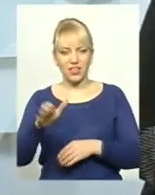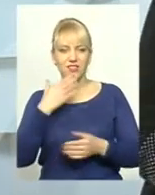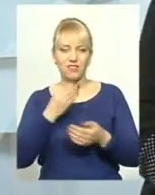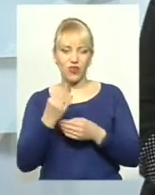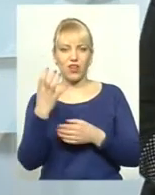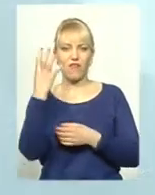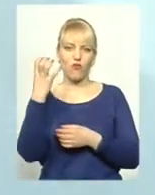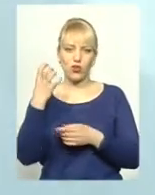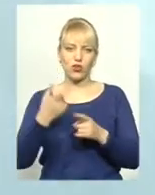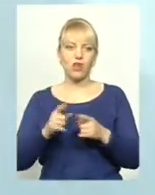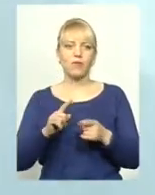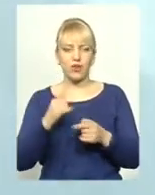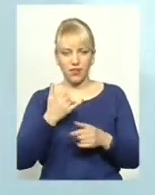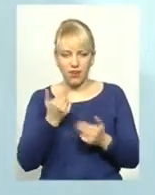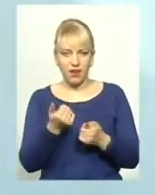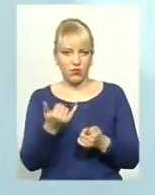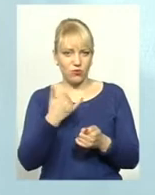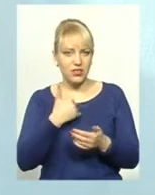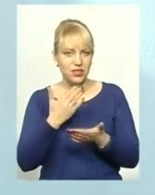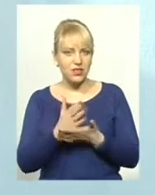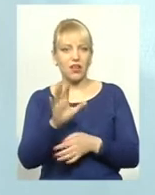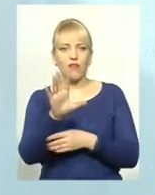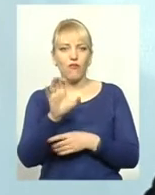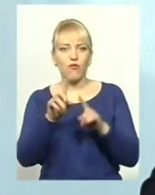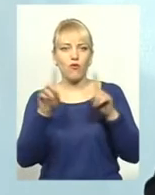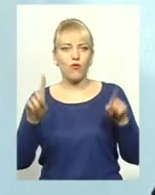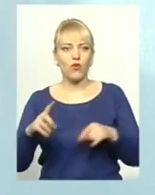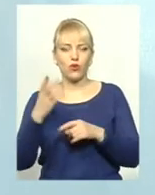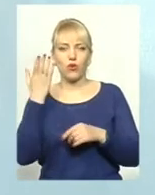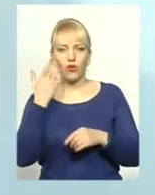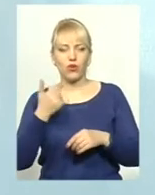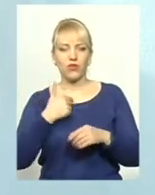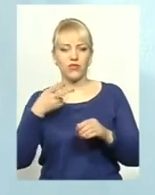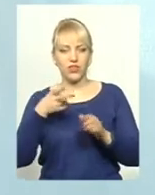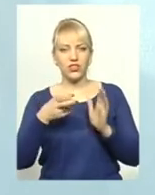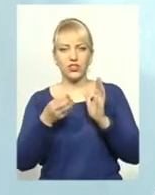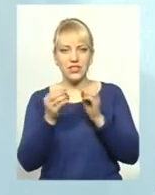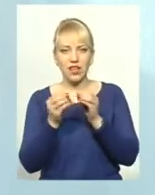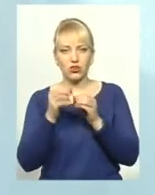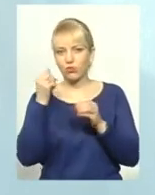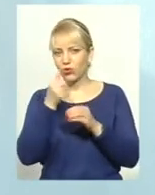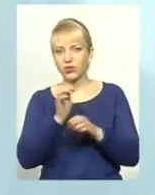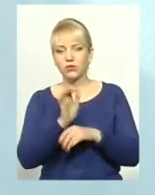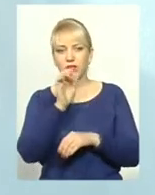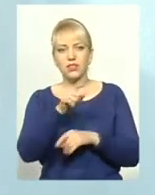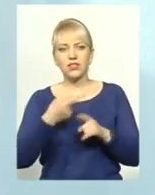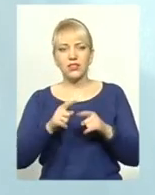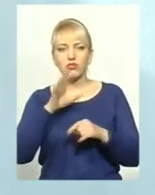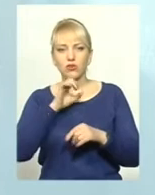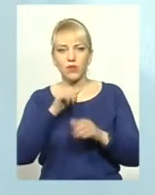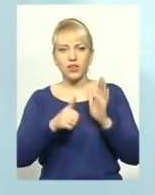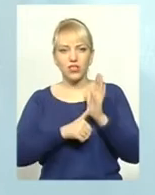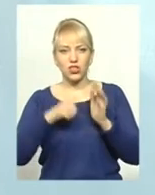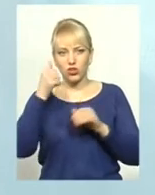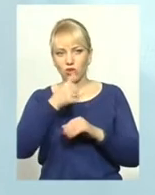нової домівки, так? У нас є фотографії, що собаки, які поїхали в першу, скажімо так, партію нашу в 2010 році. Також ця собака за шість років, її звали